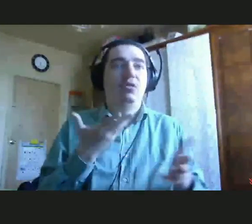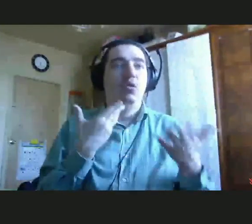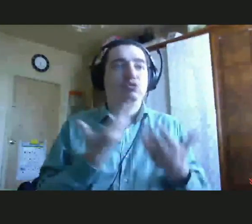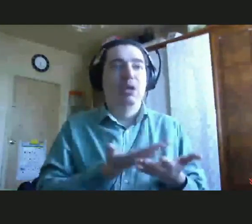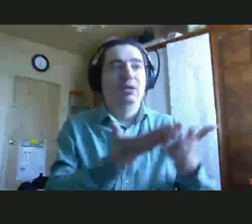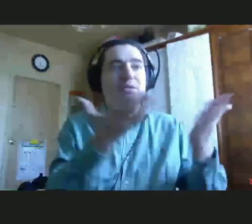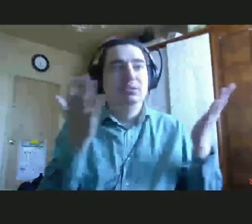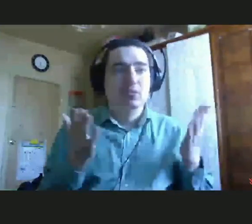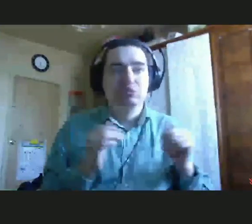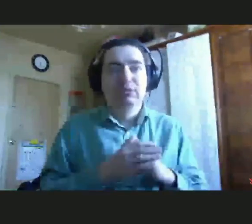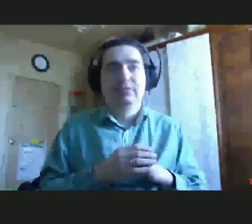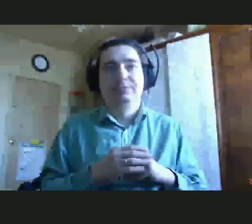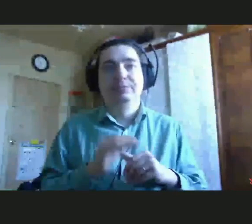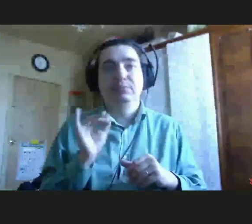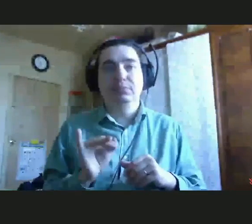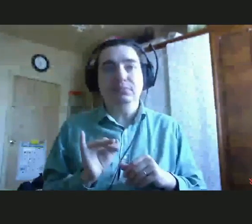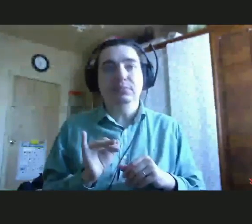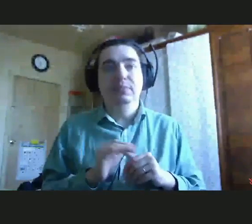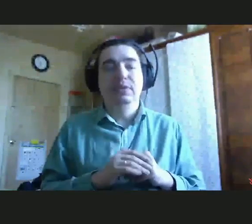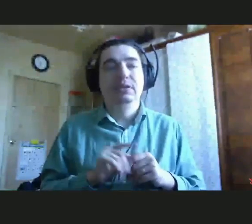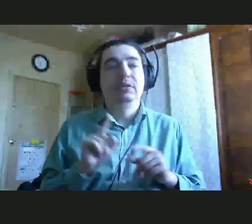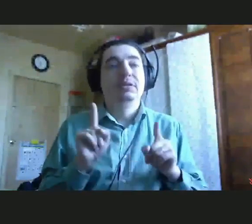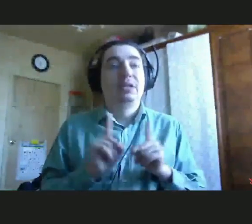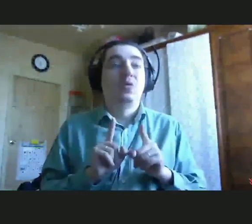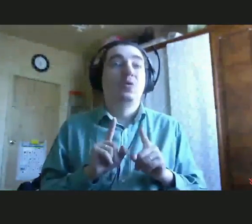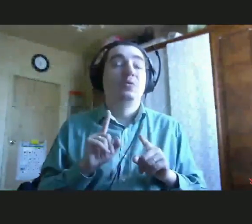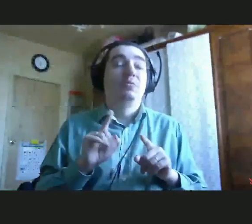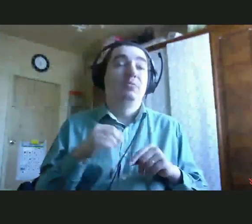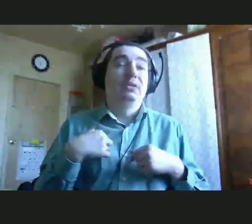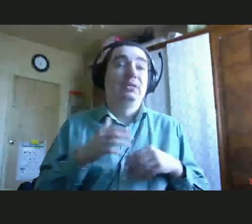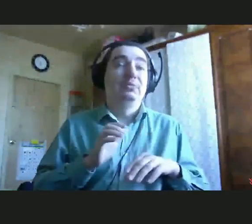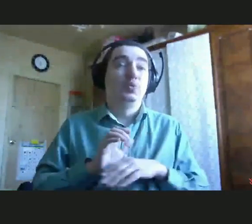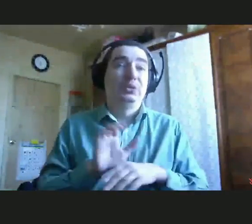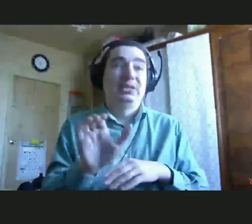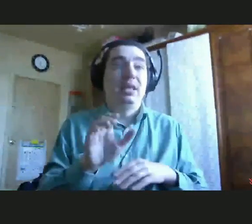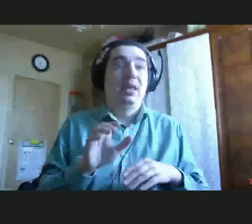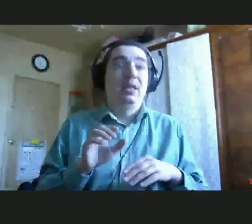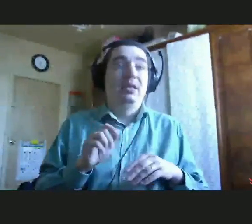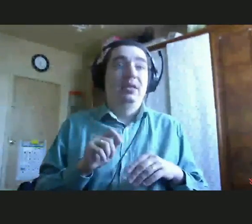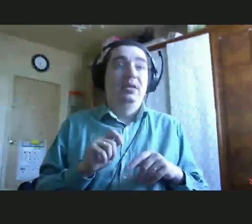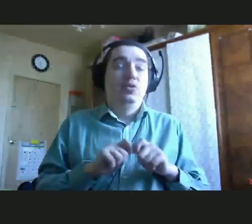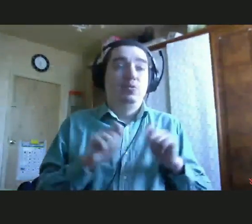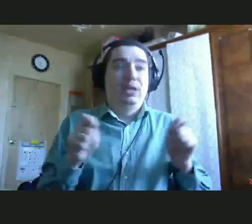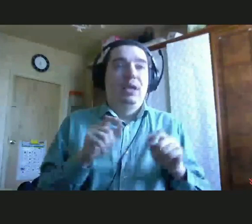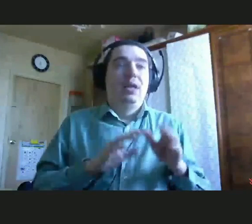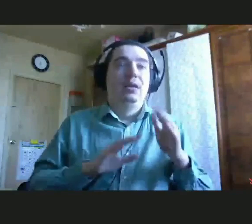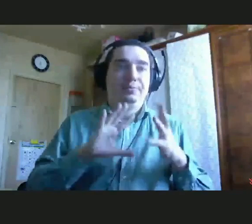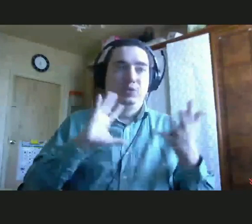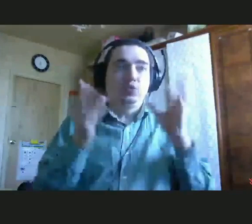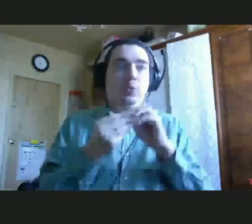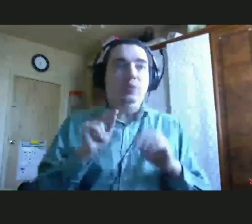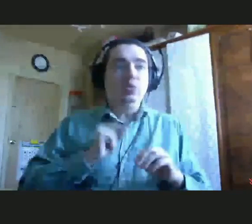И мы запустили такую комплексную работу с разными специалистами, с некоторыми детьми работал